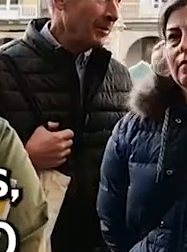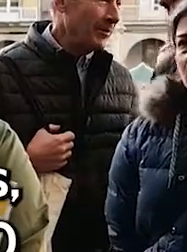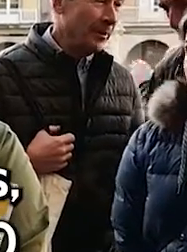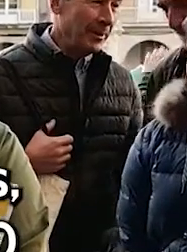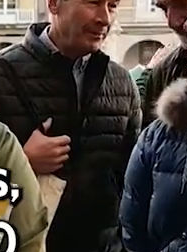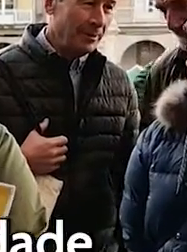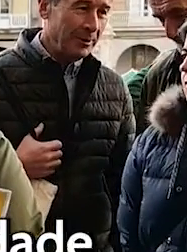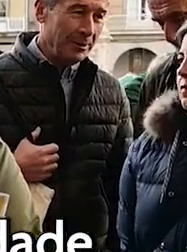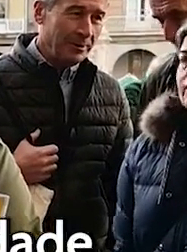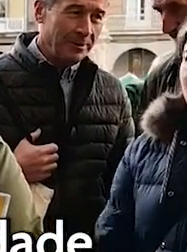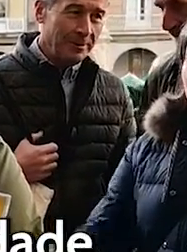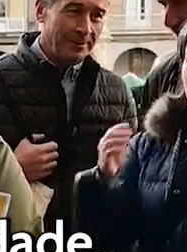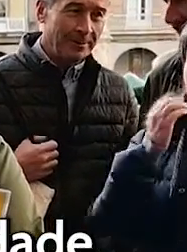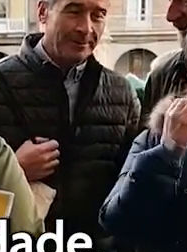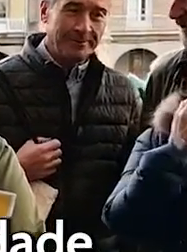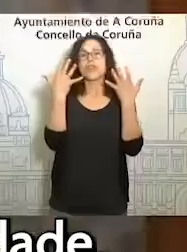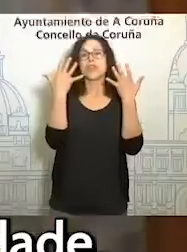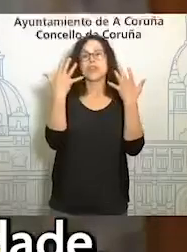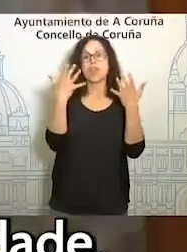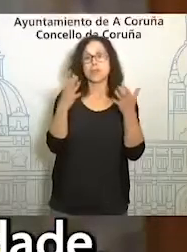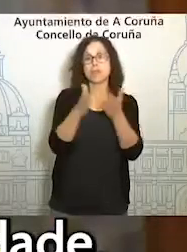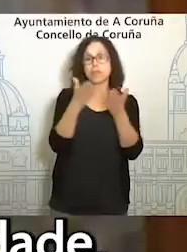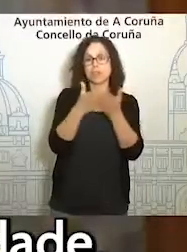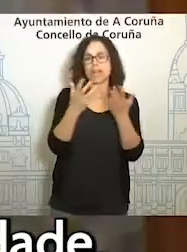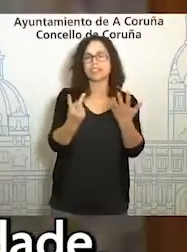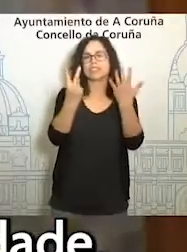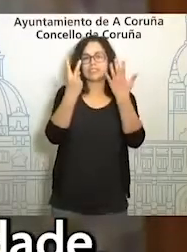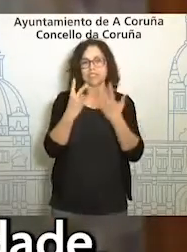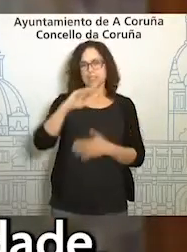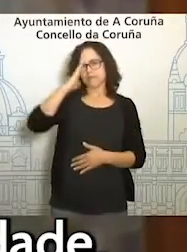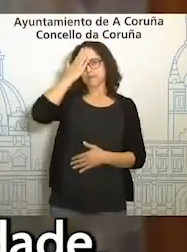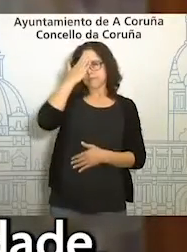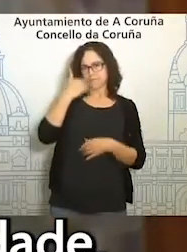sete das dez bibliotecas municipais da nosa cidade.